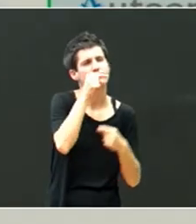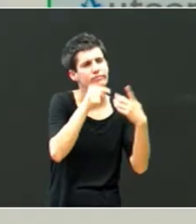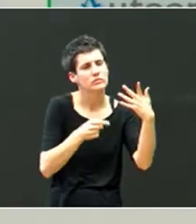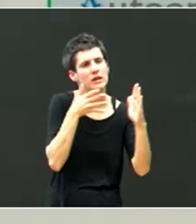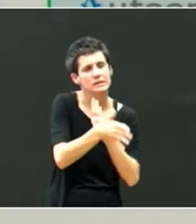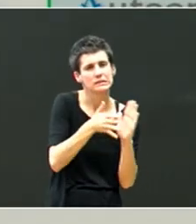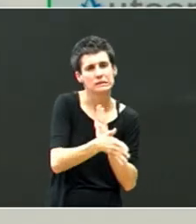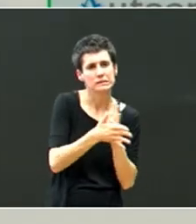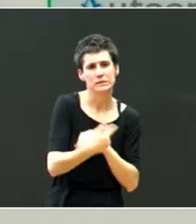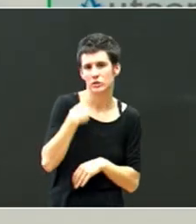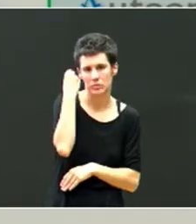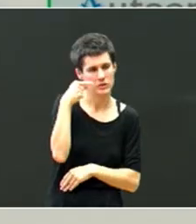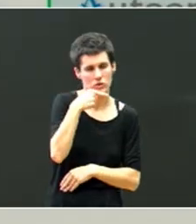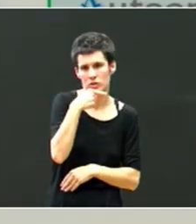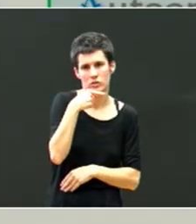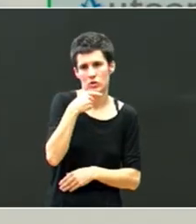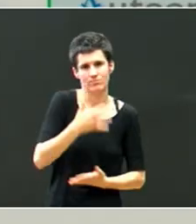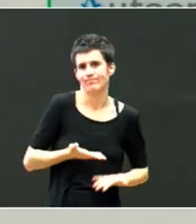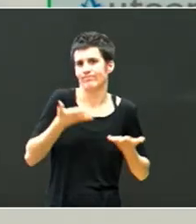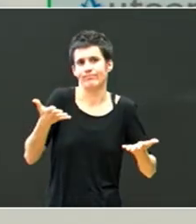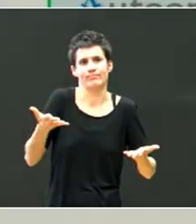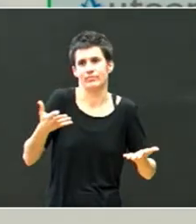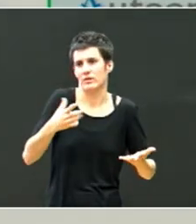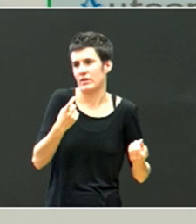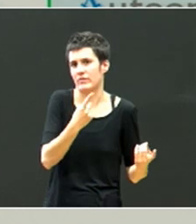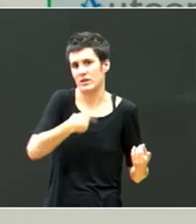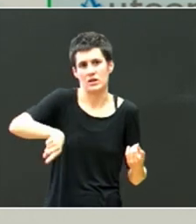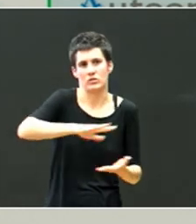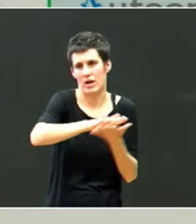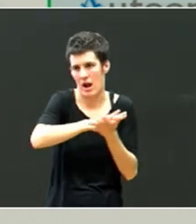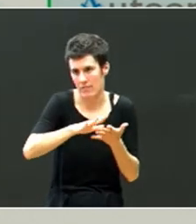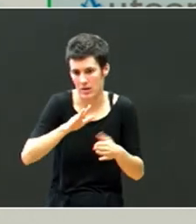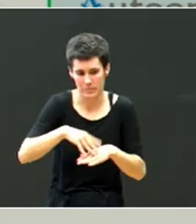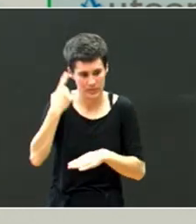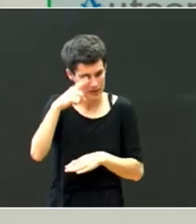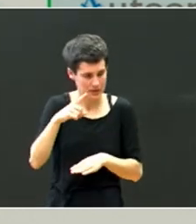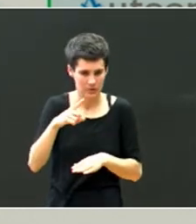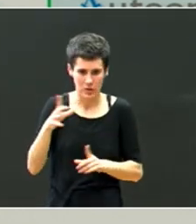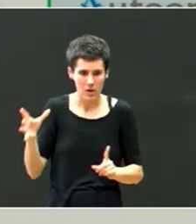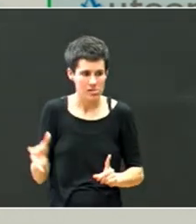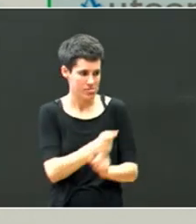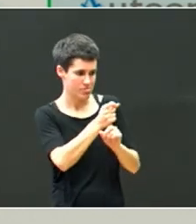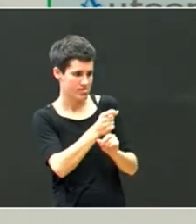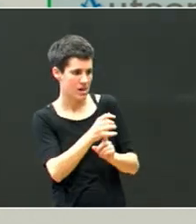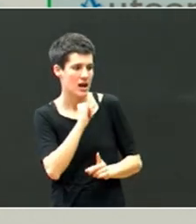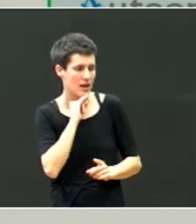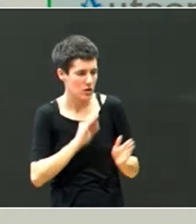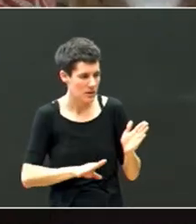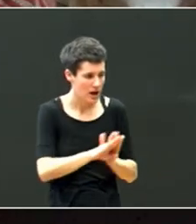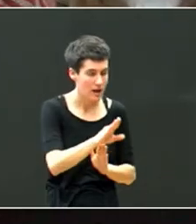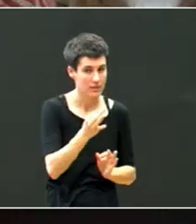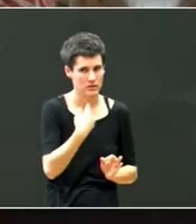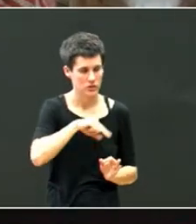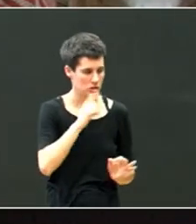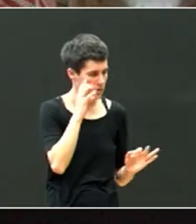plasaratu egin behar dela, eta txikitatik ezagutu behar dugula, eta detektatzen ikasi behar dugula, izkuntzaren garapenean, adi-adi egon behar